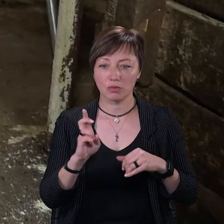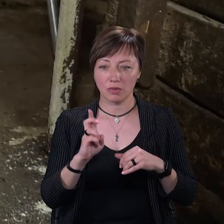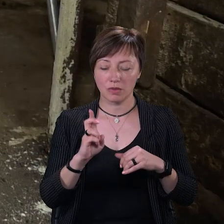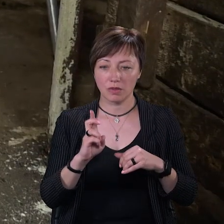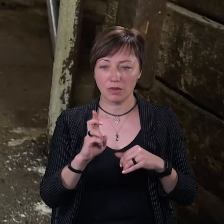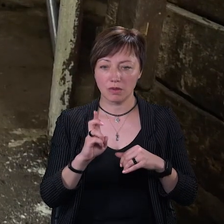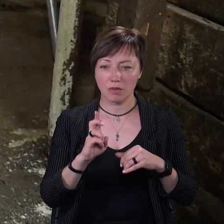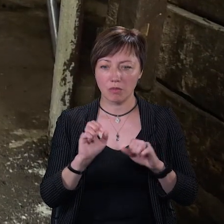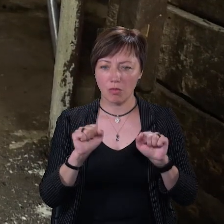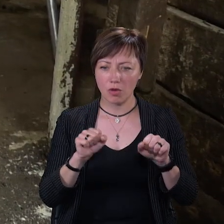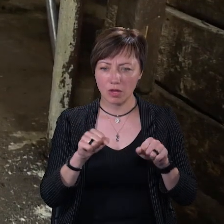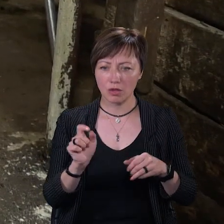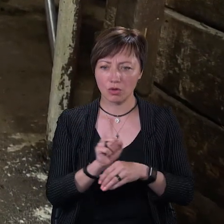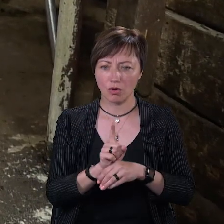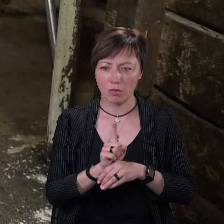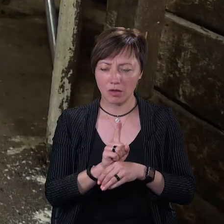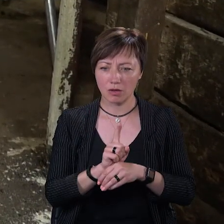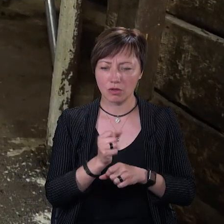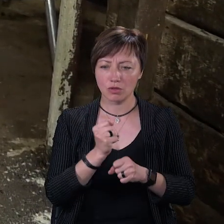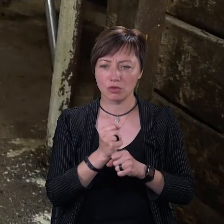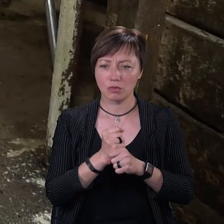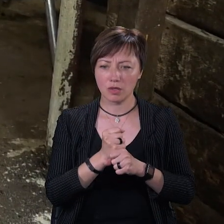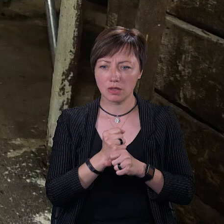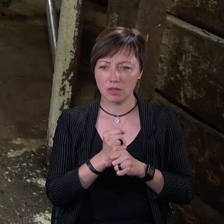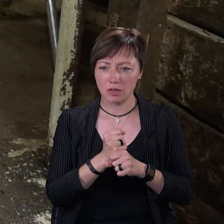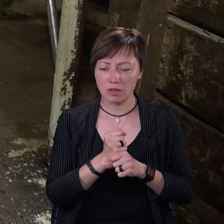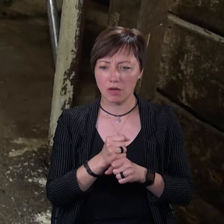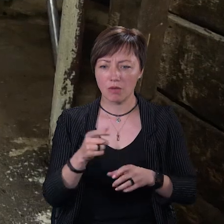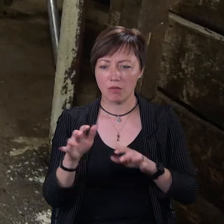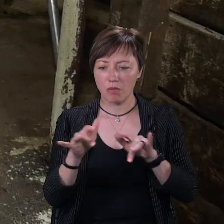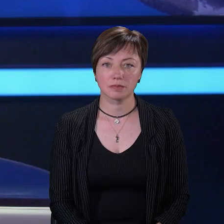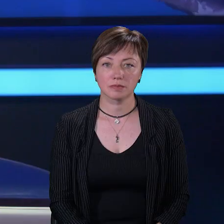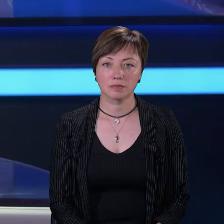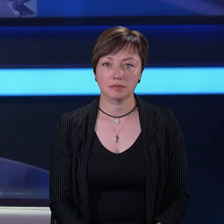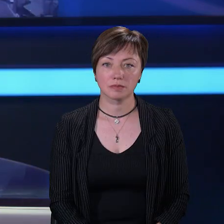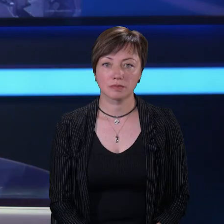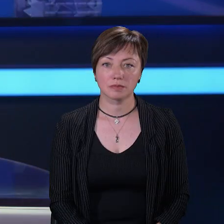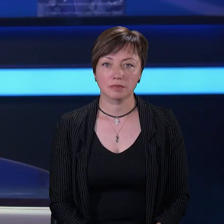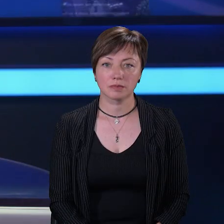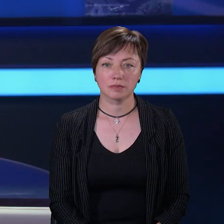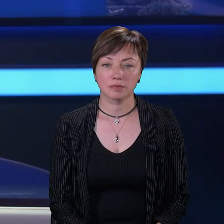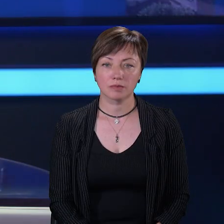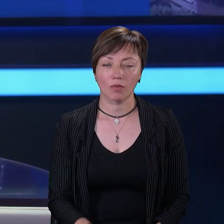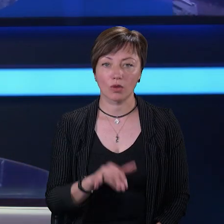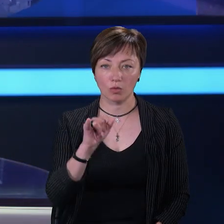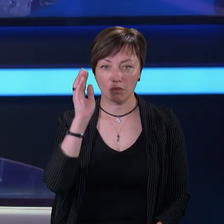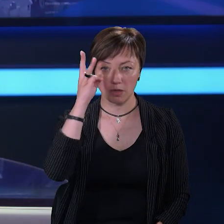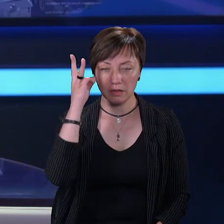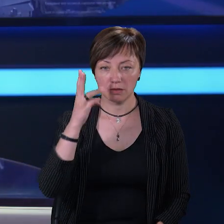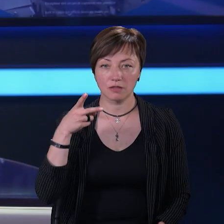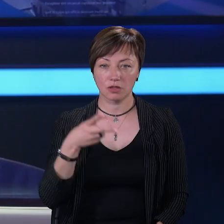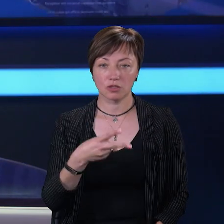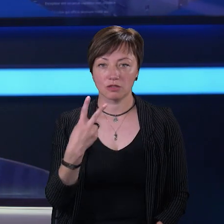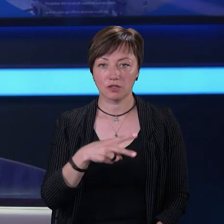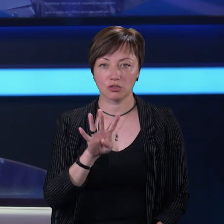могли нормально зробити для поросяток всі ці процедури, які потрібно робити. У Хмельницькому у